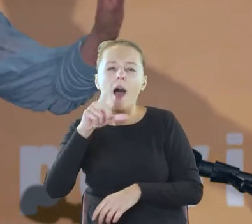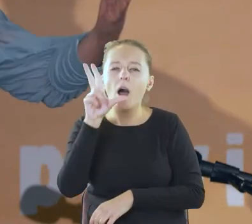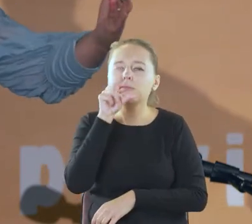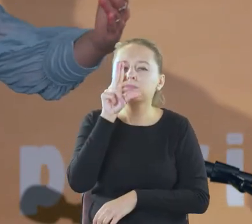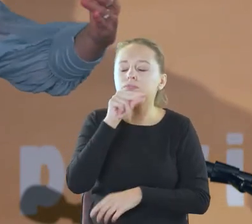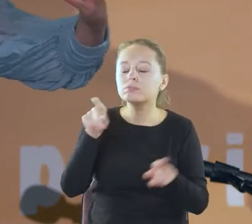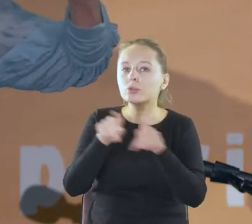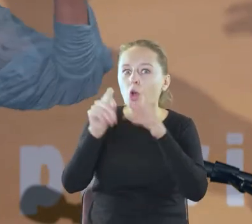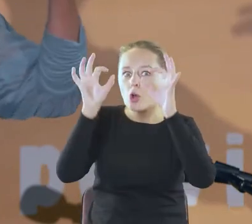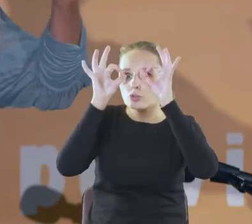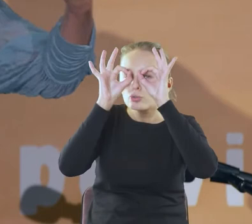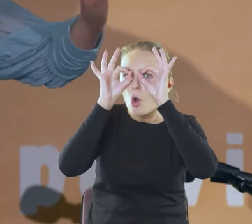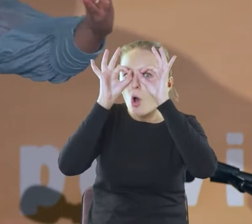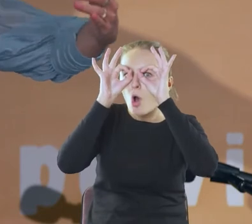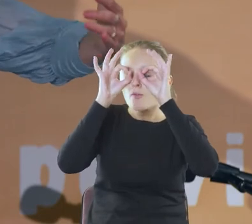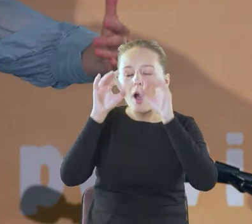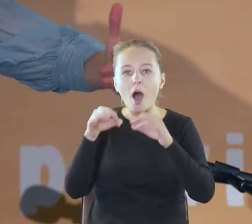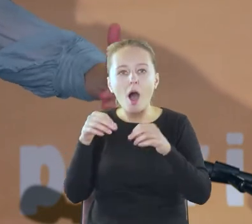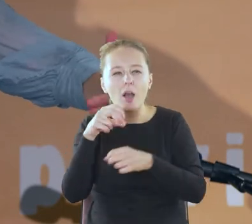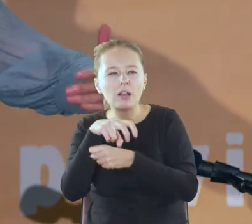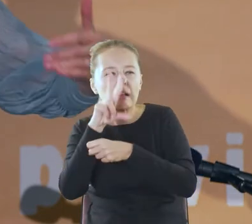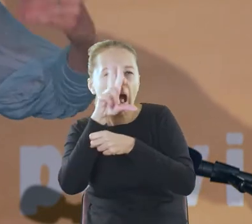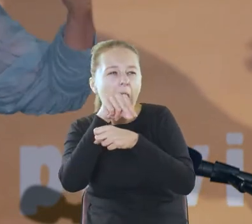puchacze. Puchu!